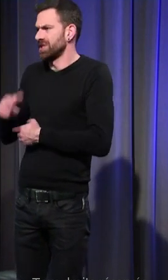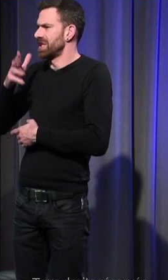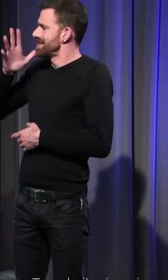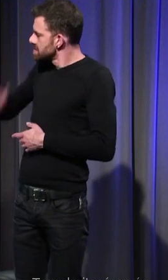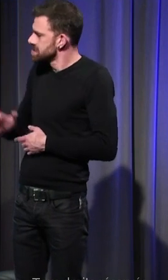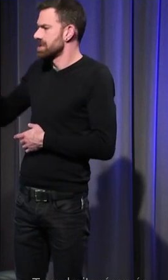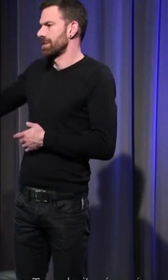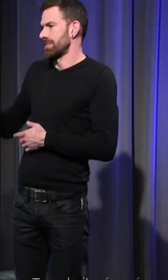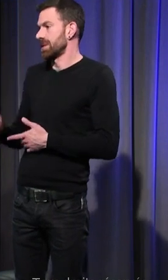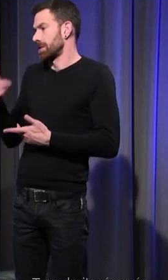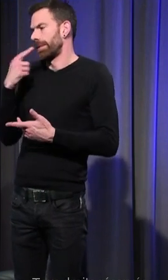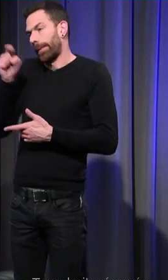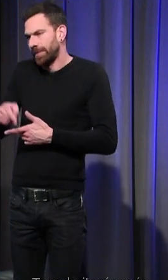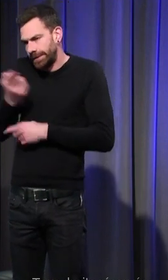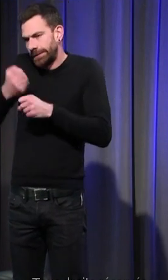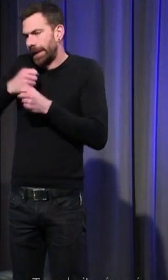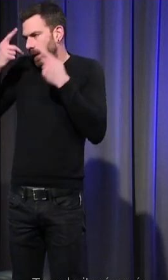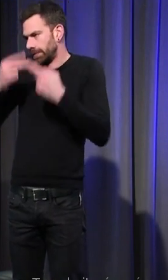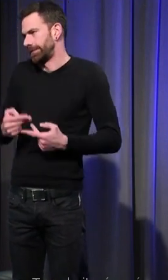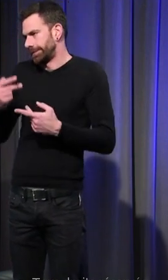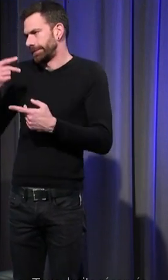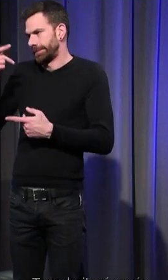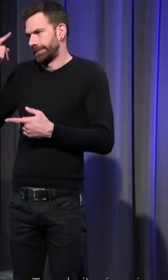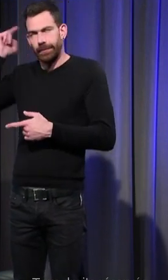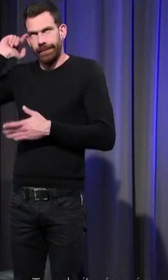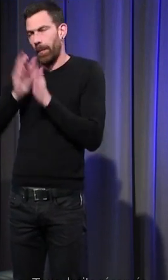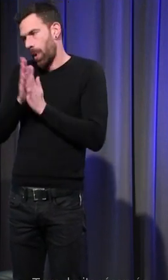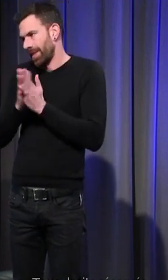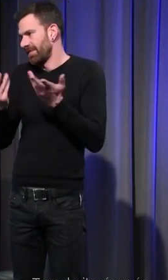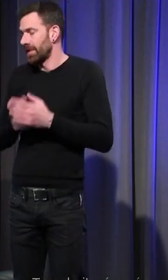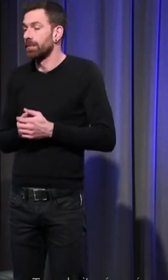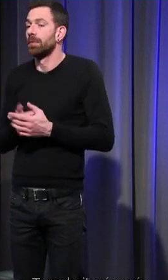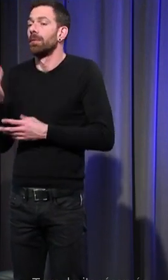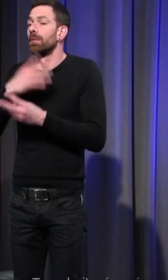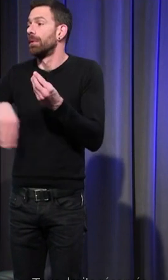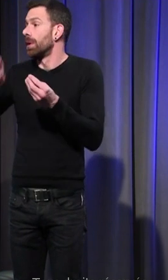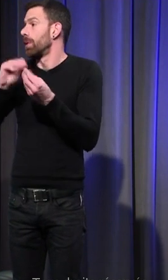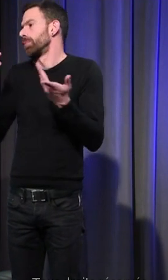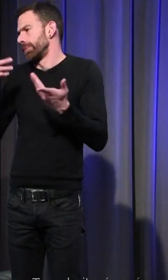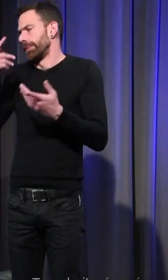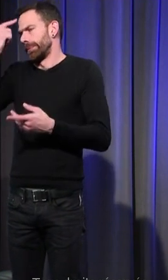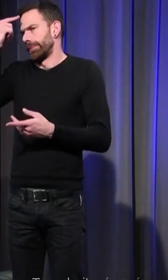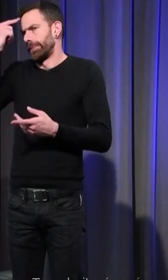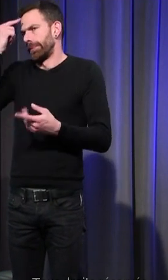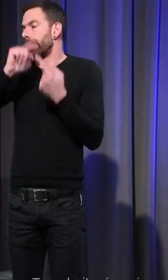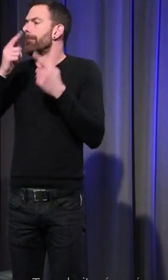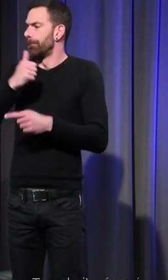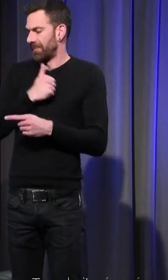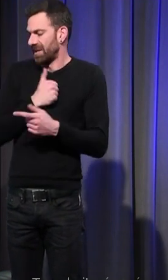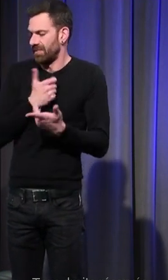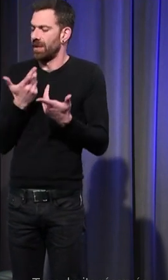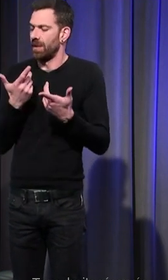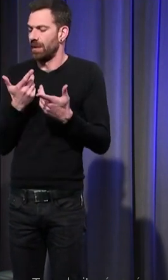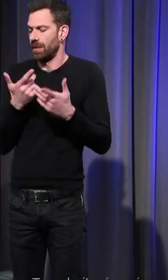il faut scénariser toutes ces choses vous voyez que et en plus évidemment la dimension privée le lien